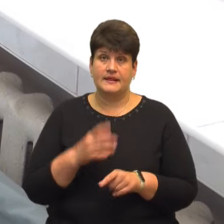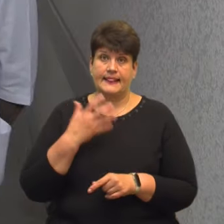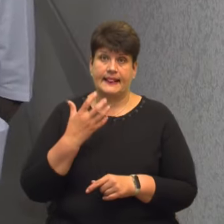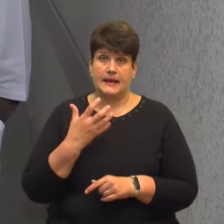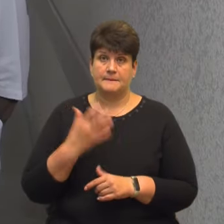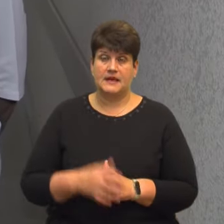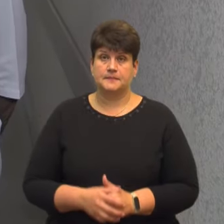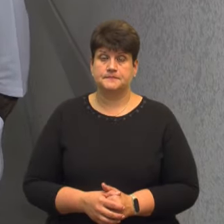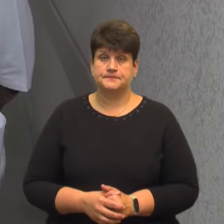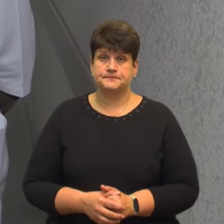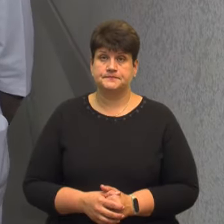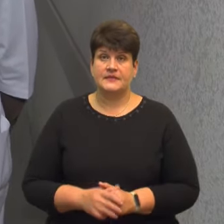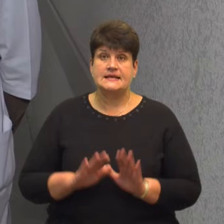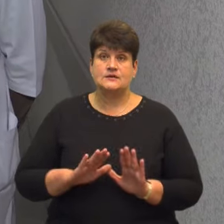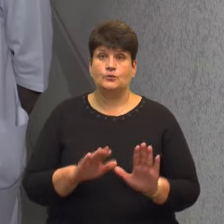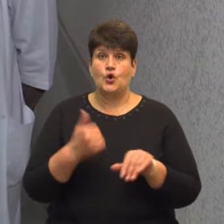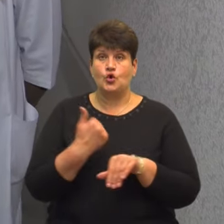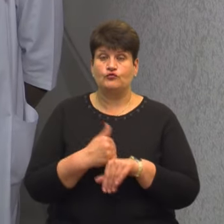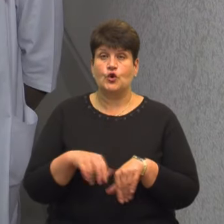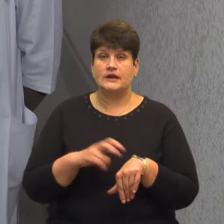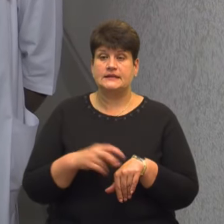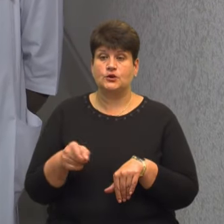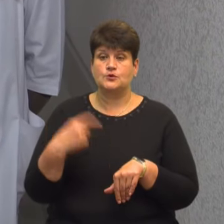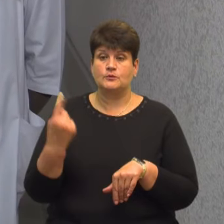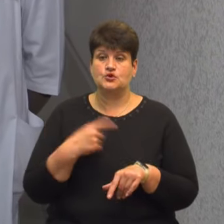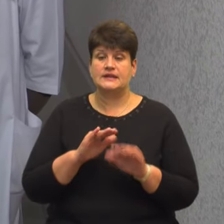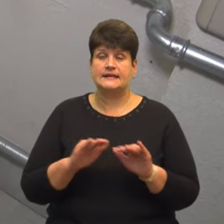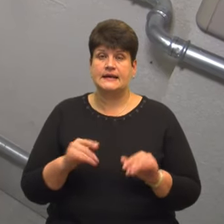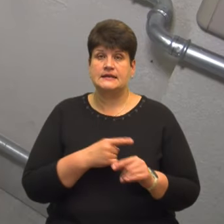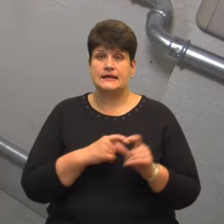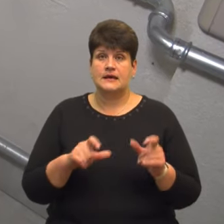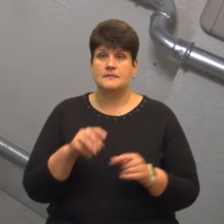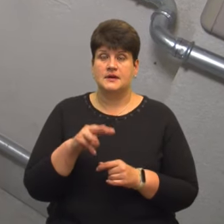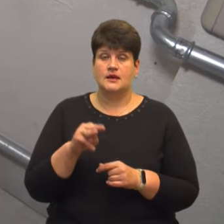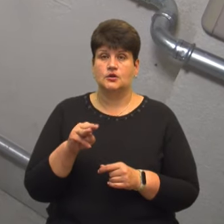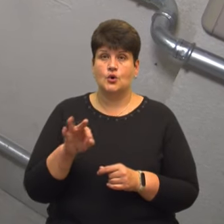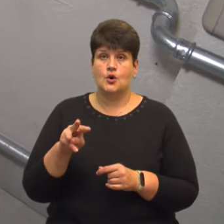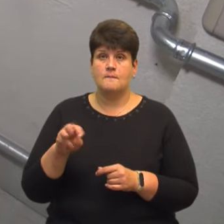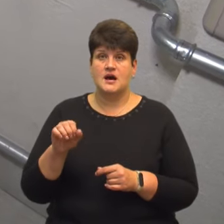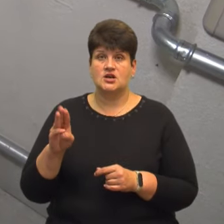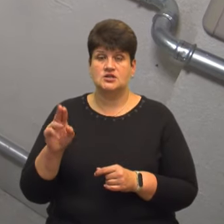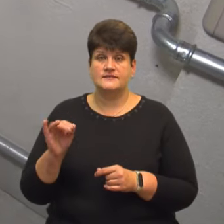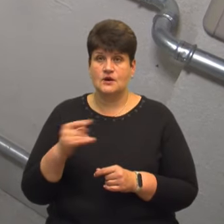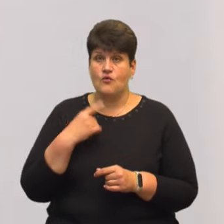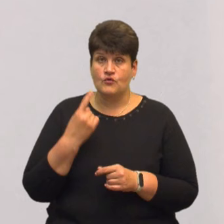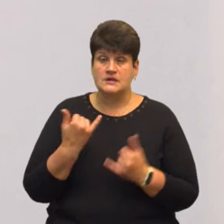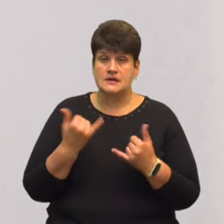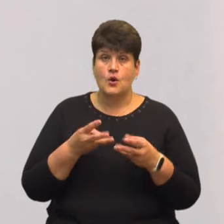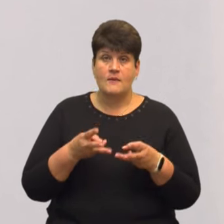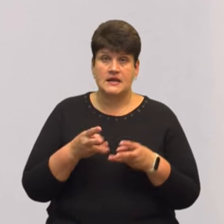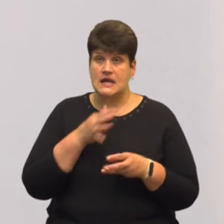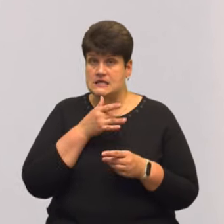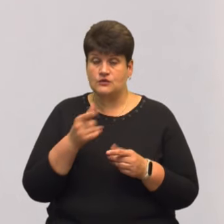ледве. Заступниця головного лікаря Тернопільської обласної дитячої лікарні Марія Томашівська розповідає, оскільки опалювальний сезон в місті ще не